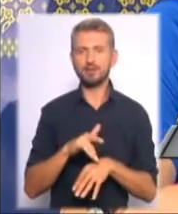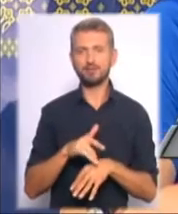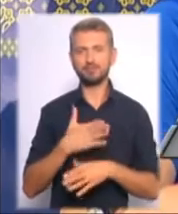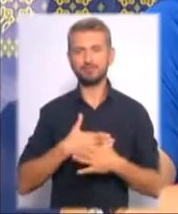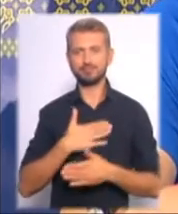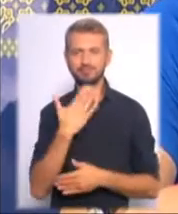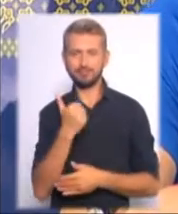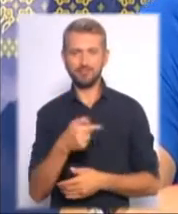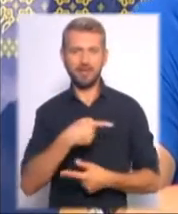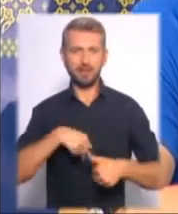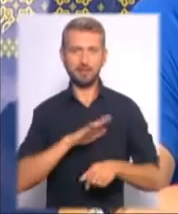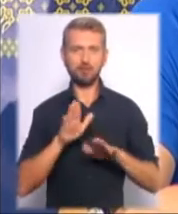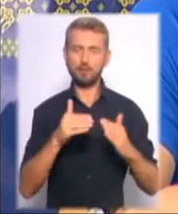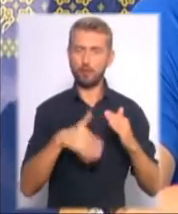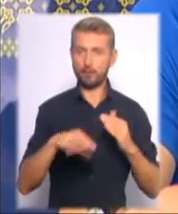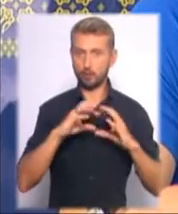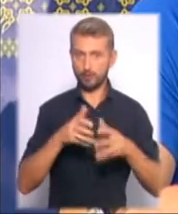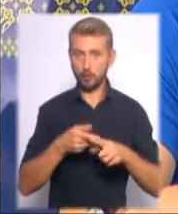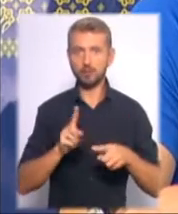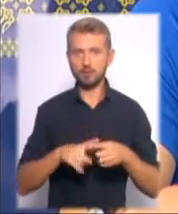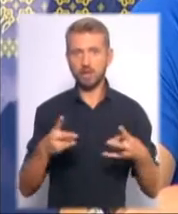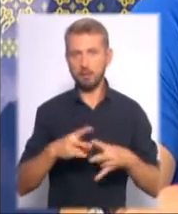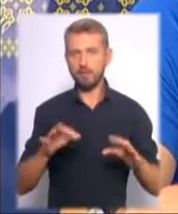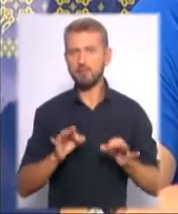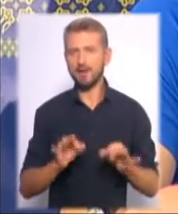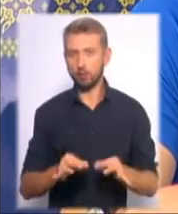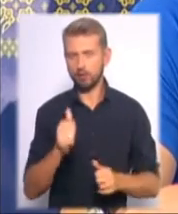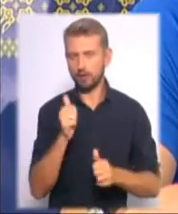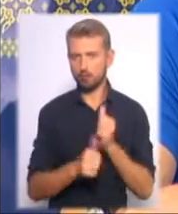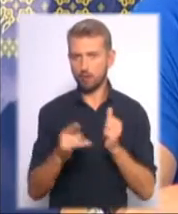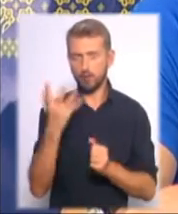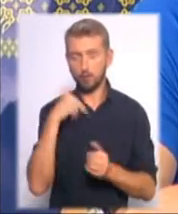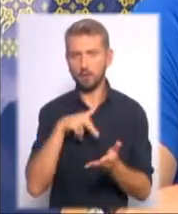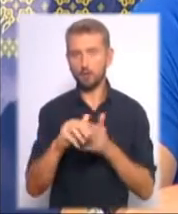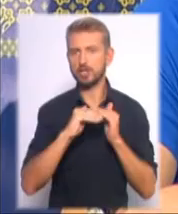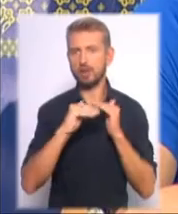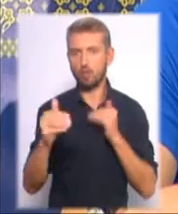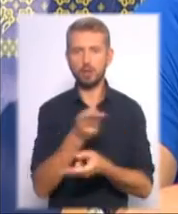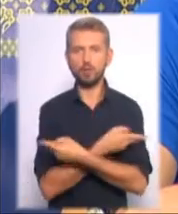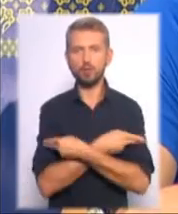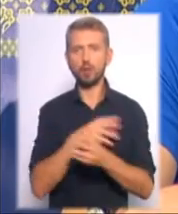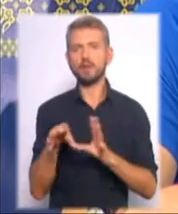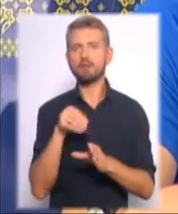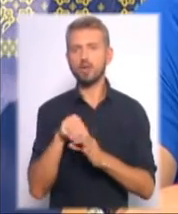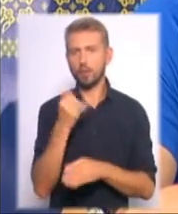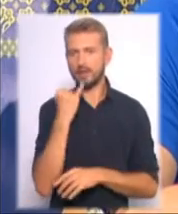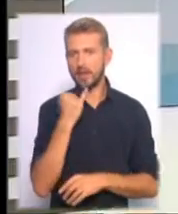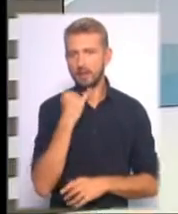вдома, а й в усьому світі. Цю любов треба виправдовувати щоразу, коли виходиш на поле у футболці збірної Ісландії.